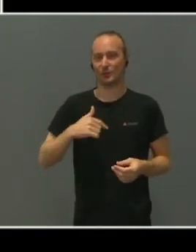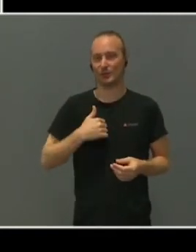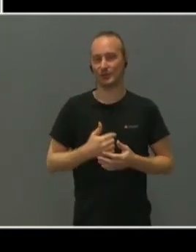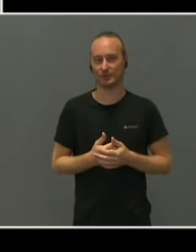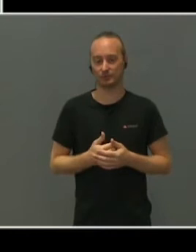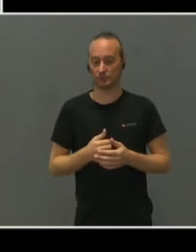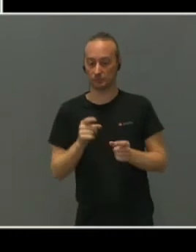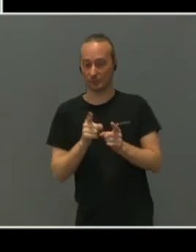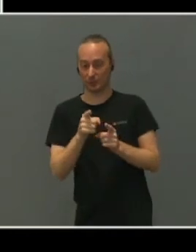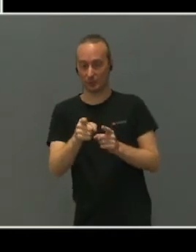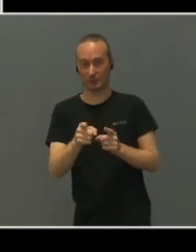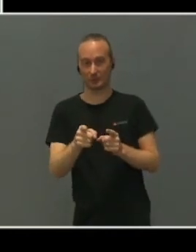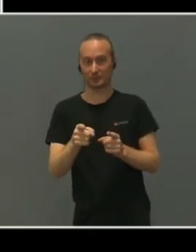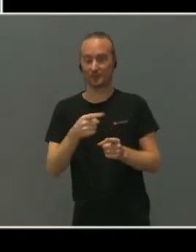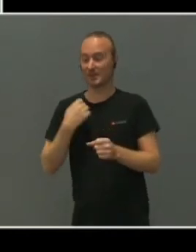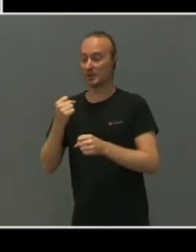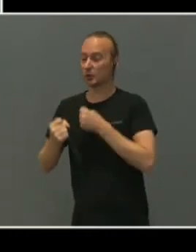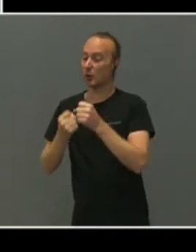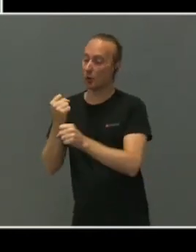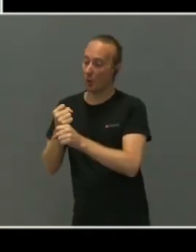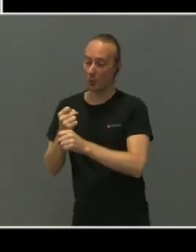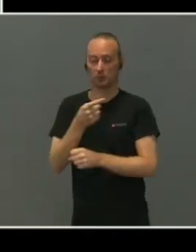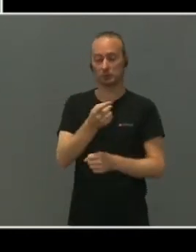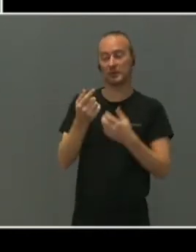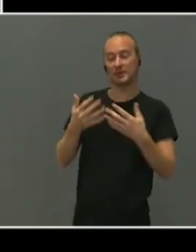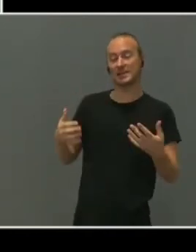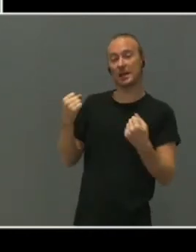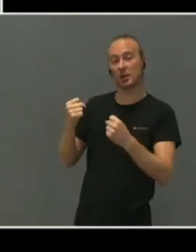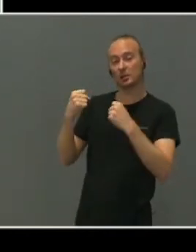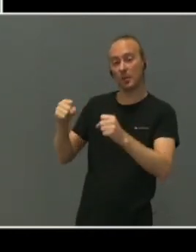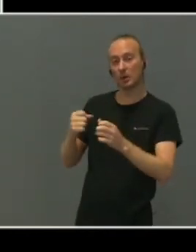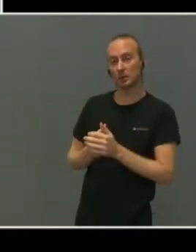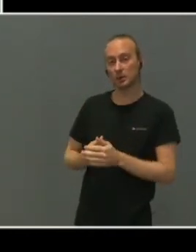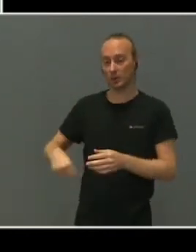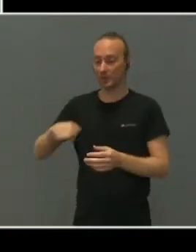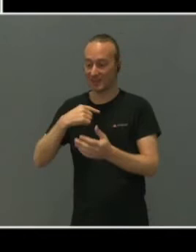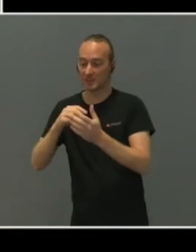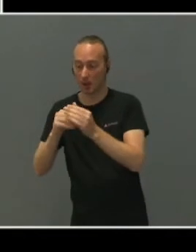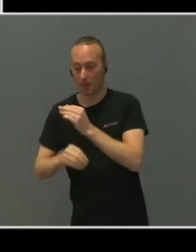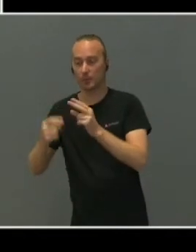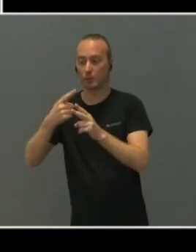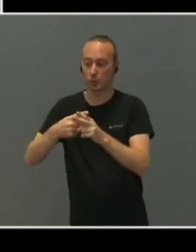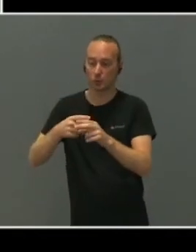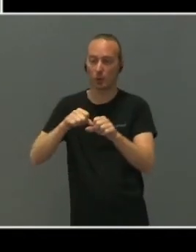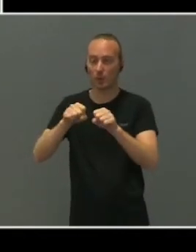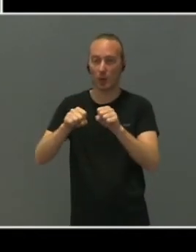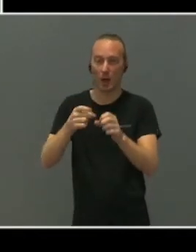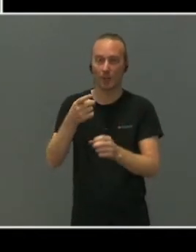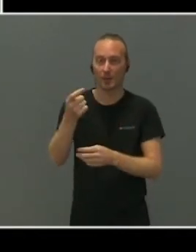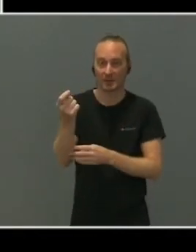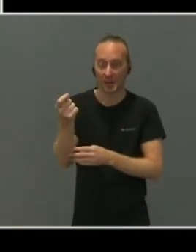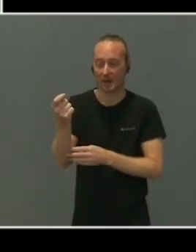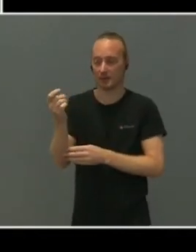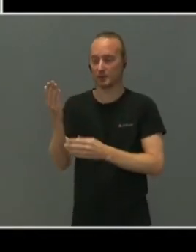engasjement for den jobben som vi gjør. Ikke bare vi i Statped, men sammen med de kommunale pipetjenestene, skolene og